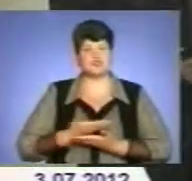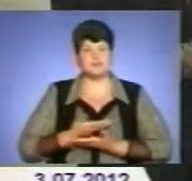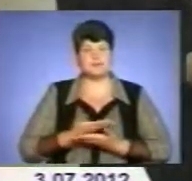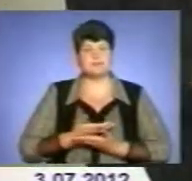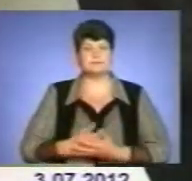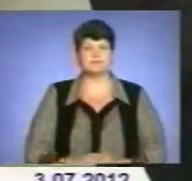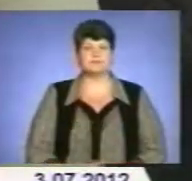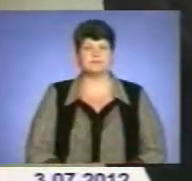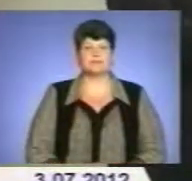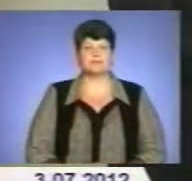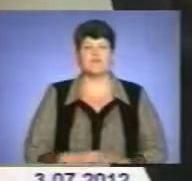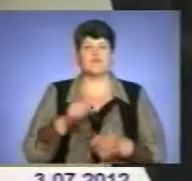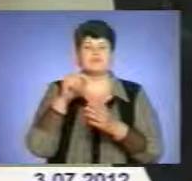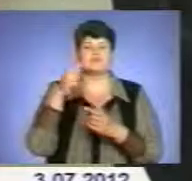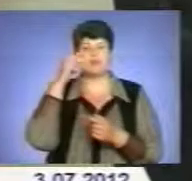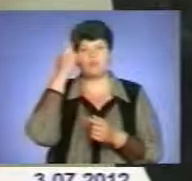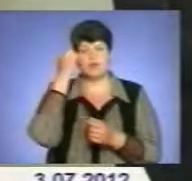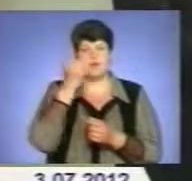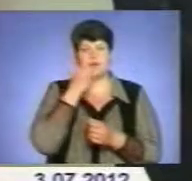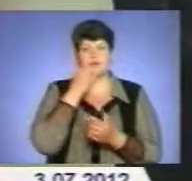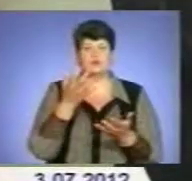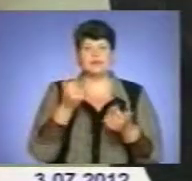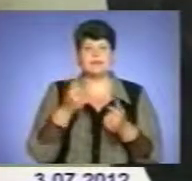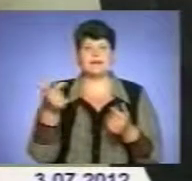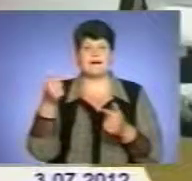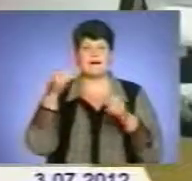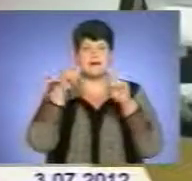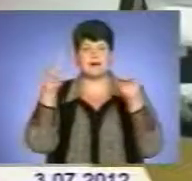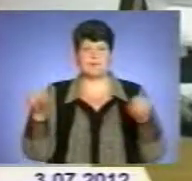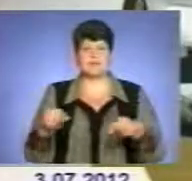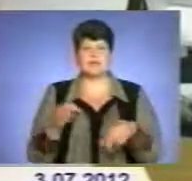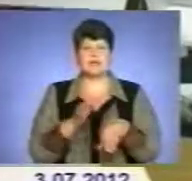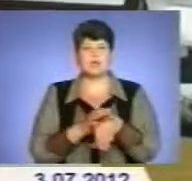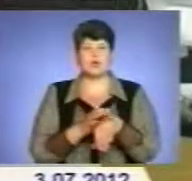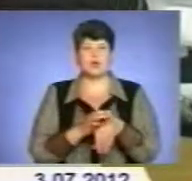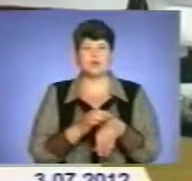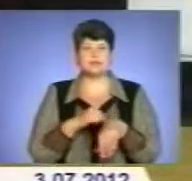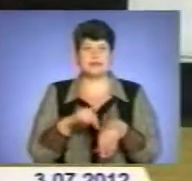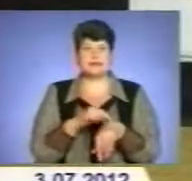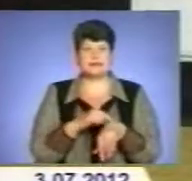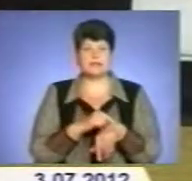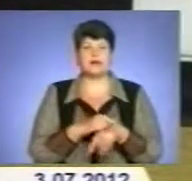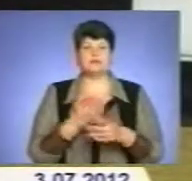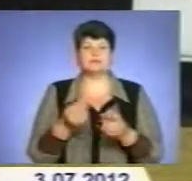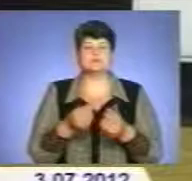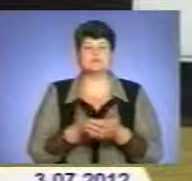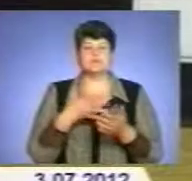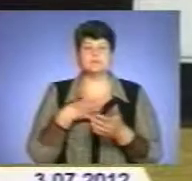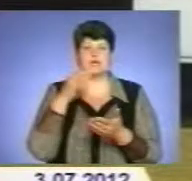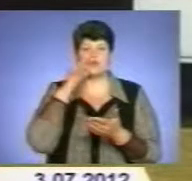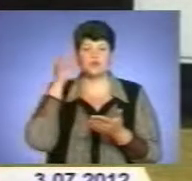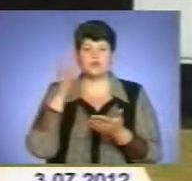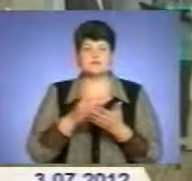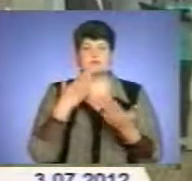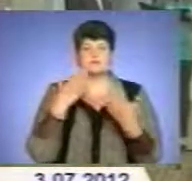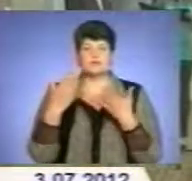чергу. На знак подяки волонтери отримали почесні грамоти та годинники. Та найціннішим вважають досвід, що отримали від спілкування з гостями з